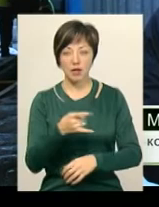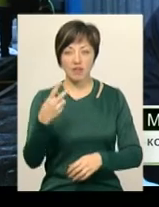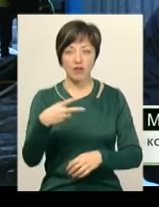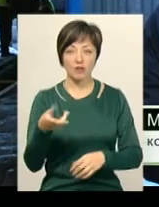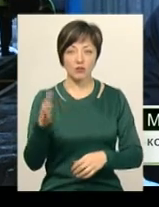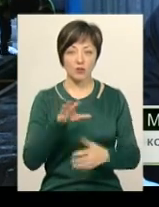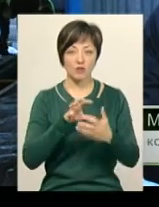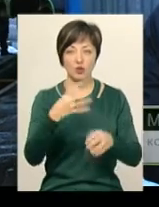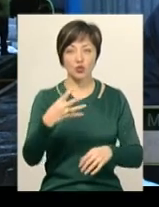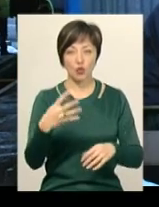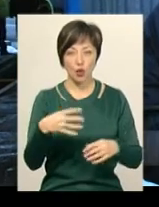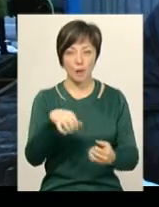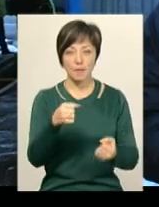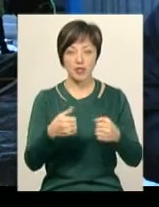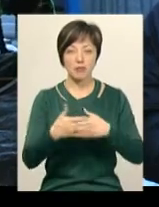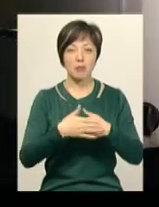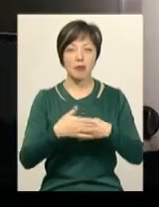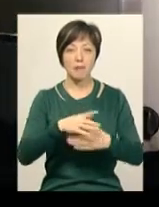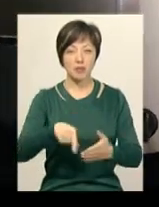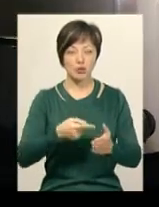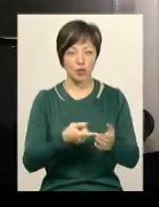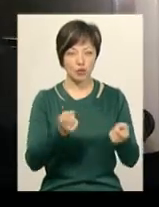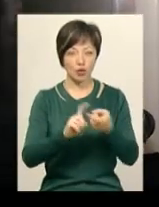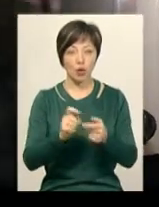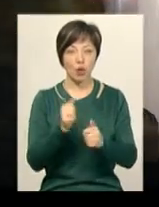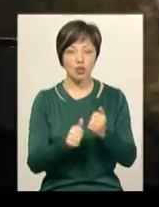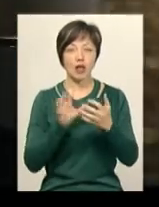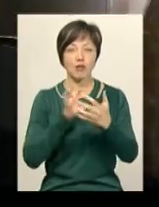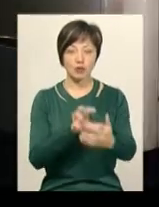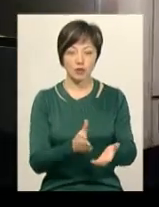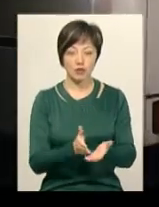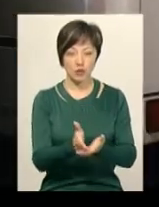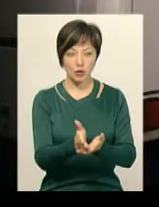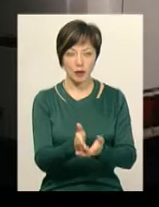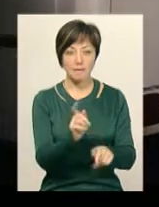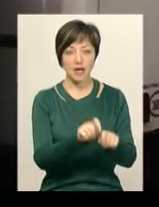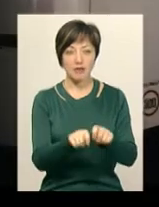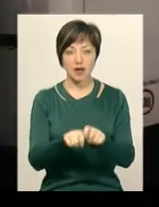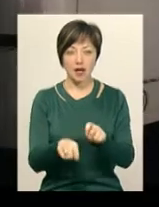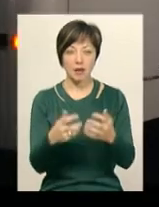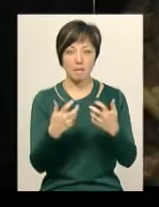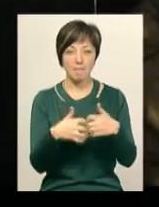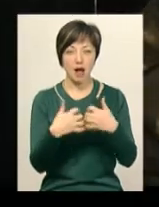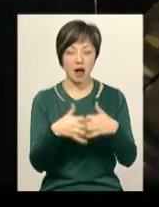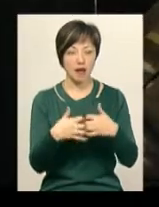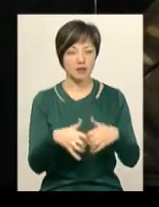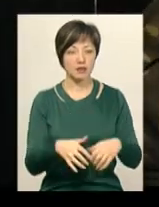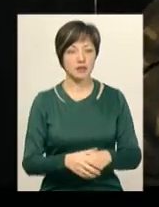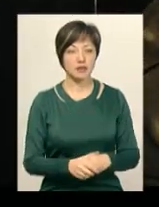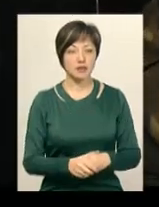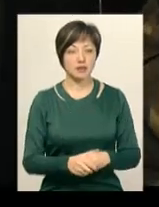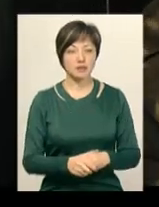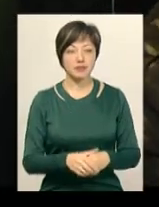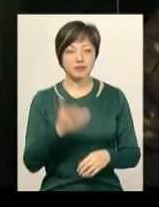містом та 40 машин при міському сполученні. Кожен автобус, котрий виходить у рейс, перевіряє автомеханік. При заїзді